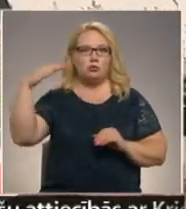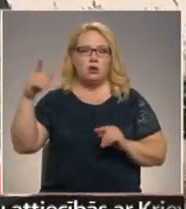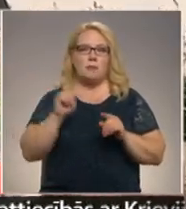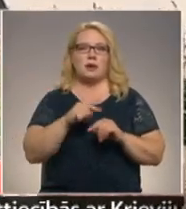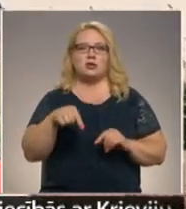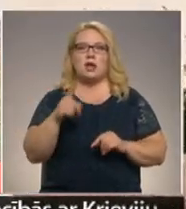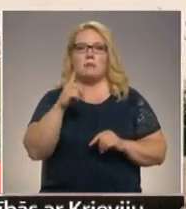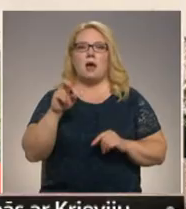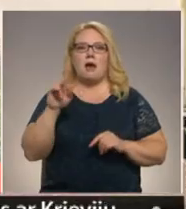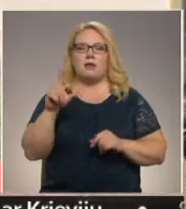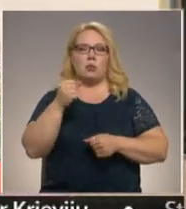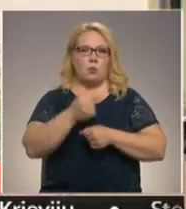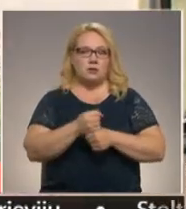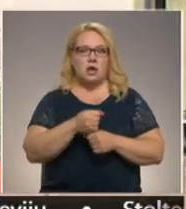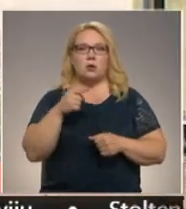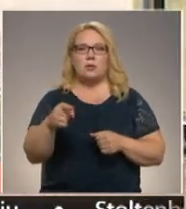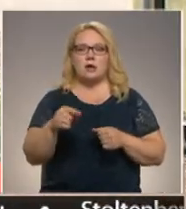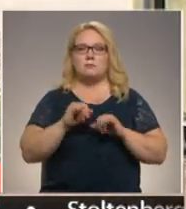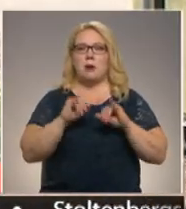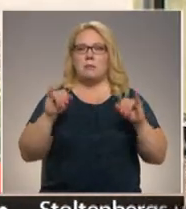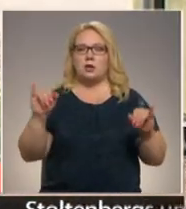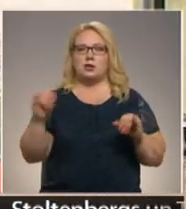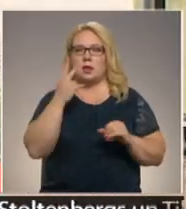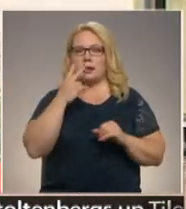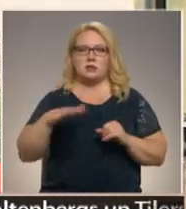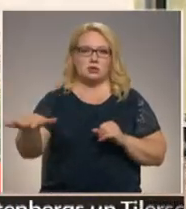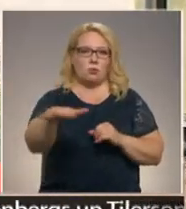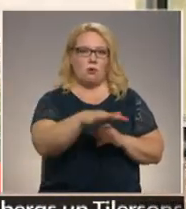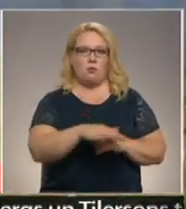šeit pāvilostā, jo tas paplašina redzes loku.